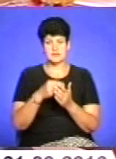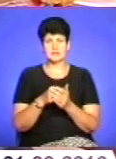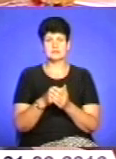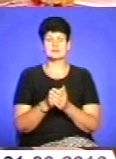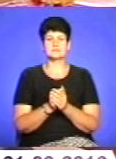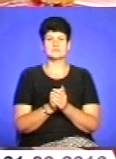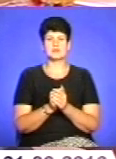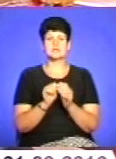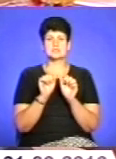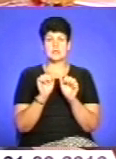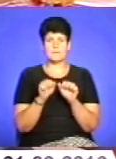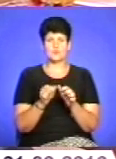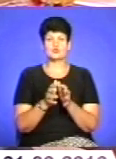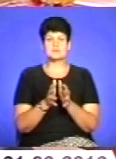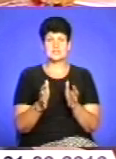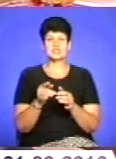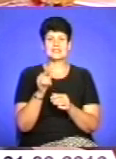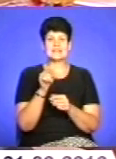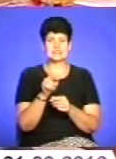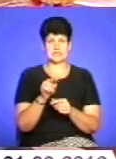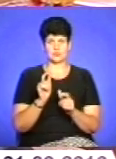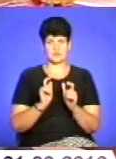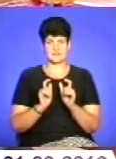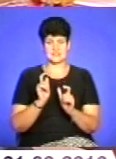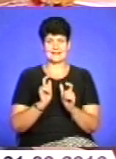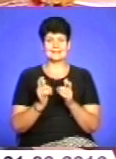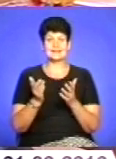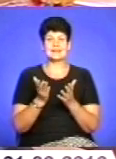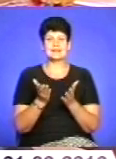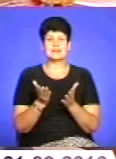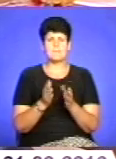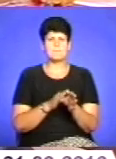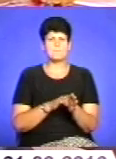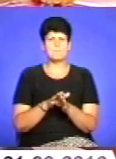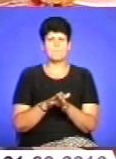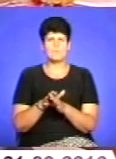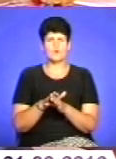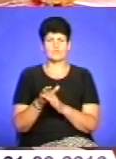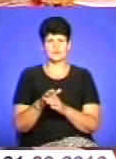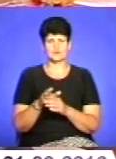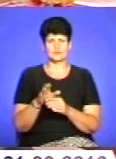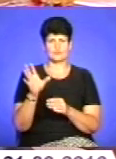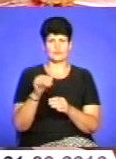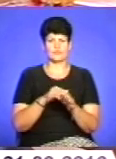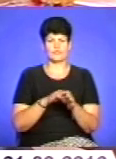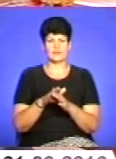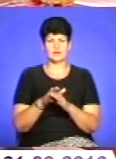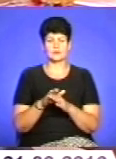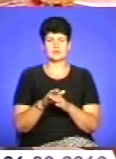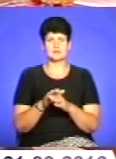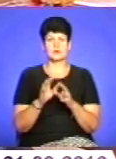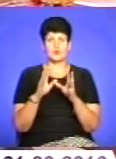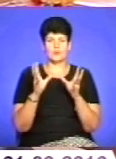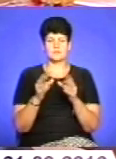збільшити тільки ті університети, які повністю виконали доведений їм обсяг